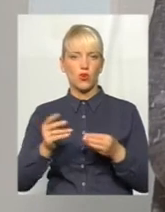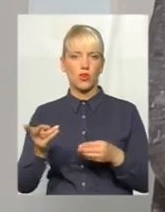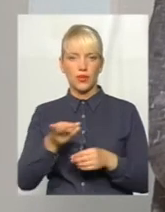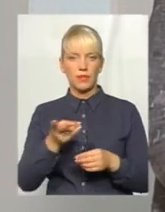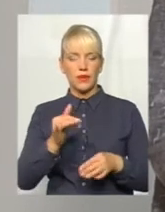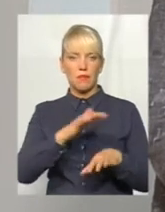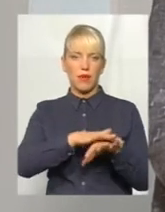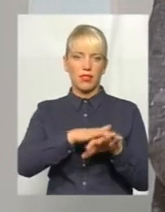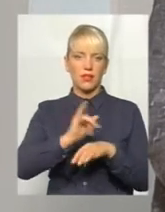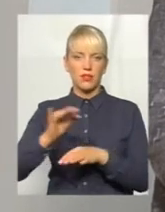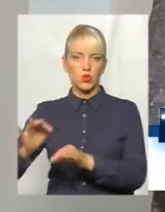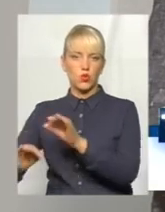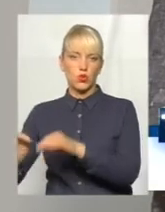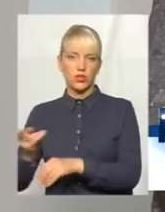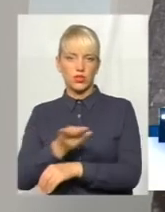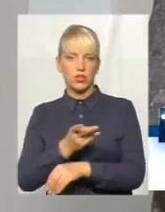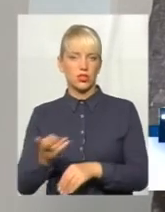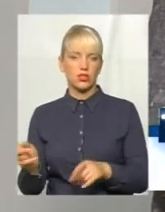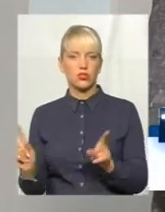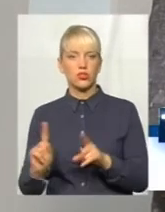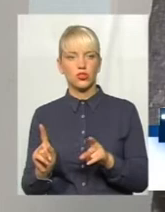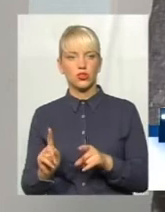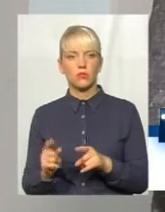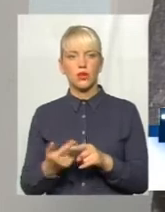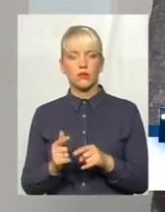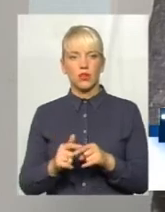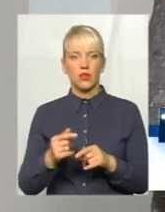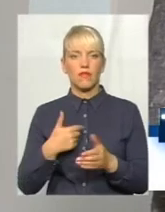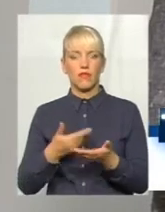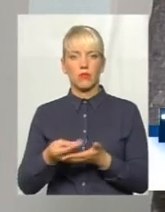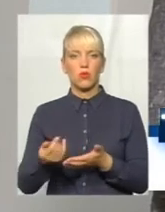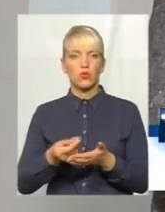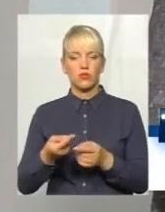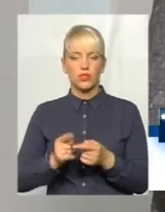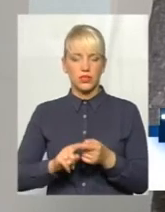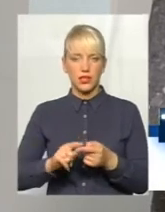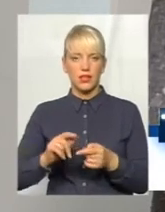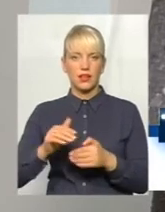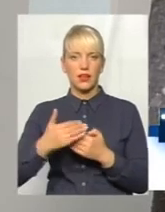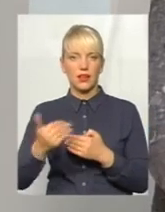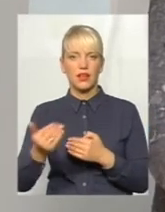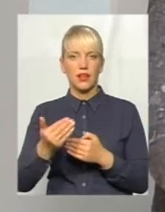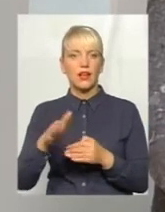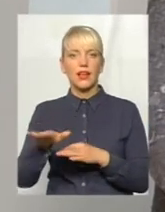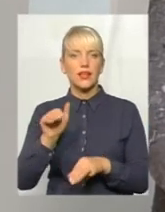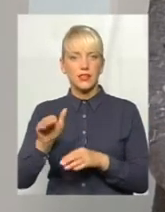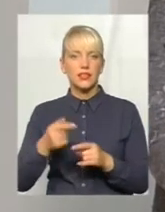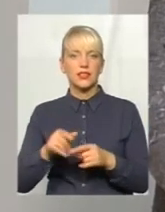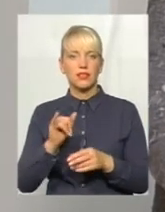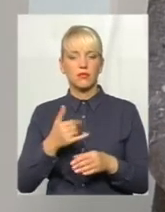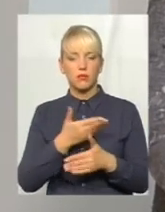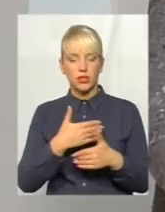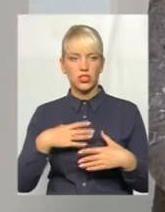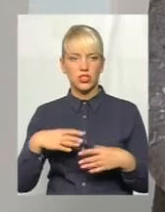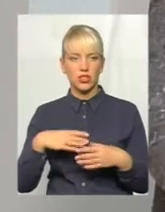судді, на те, щоб було доказано, що ми брали цей кредит. В результаті чого вони чекали на далі дії